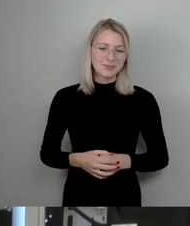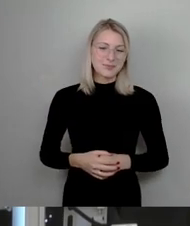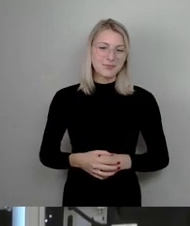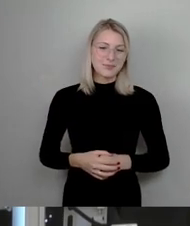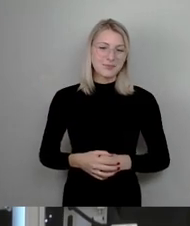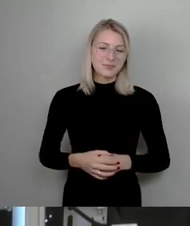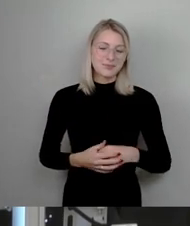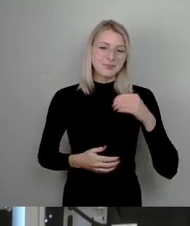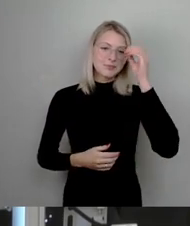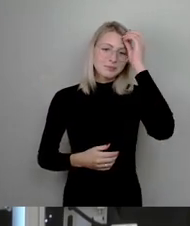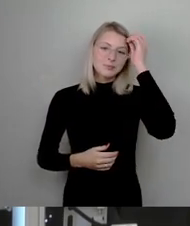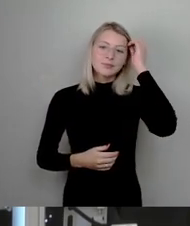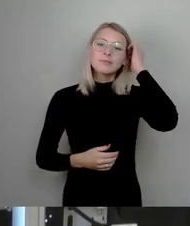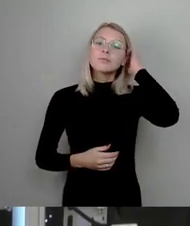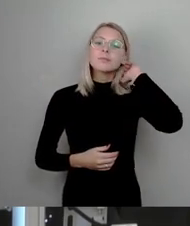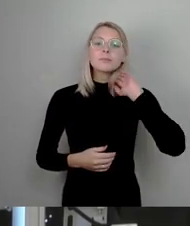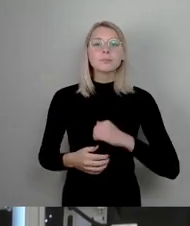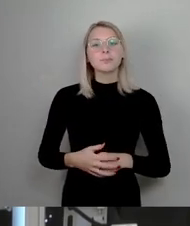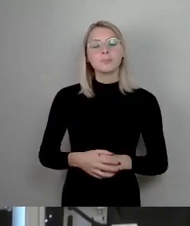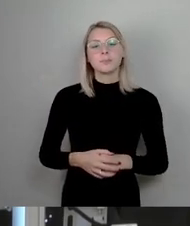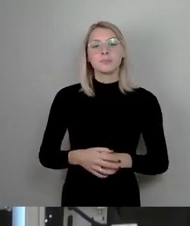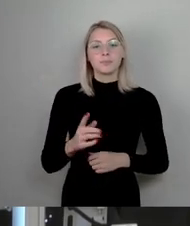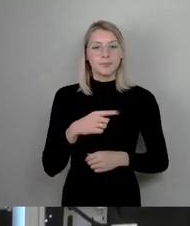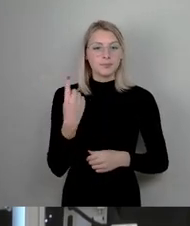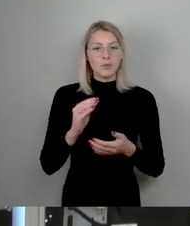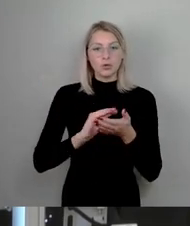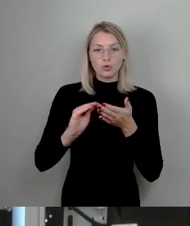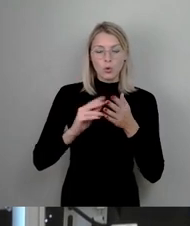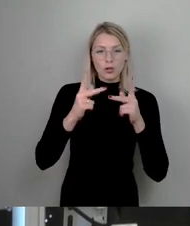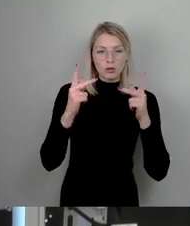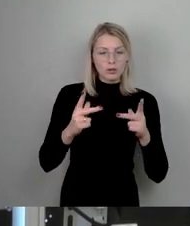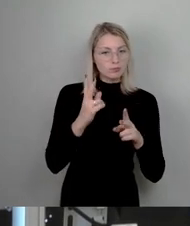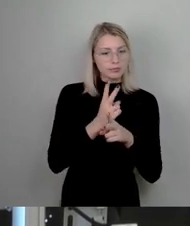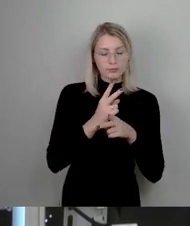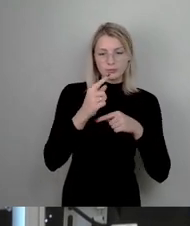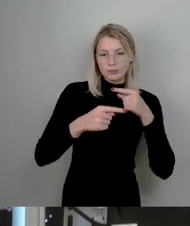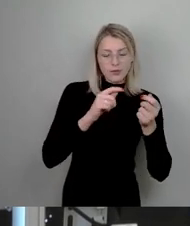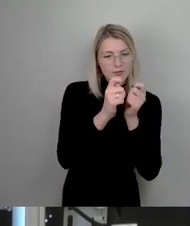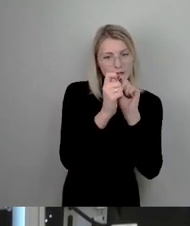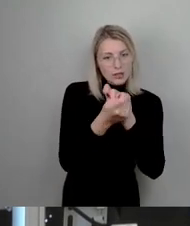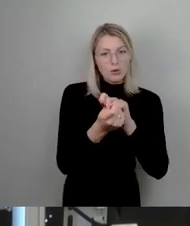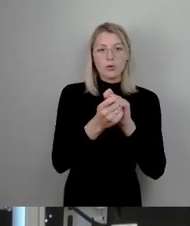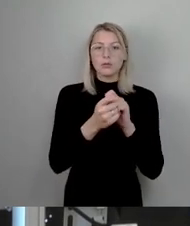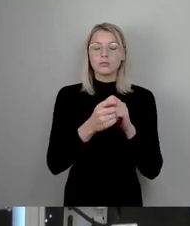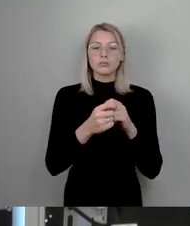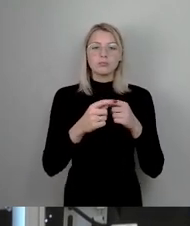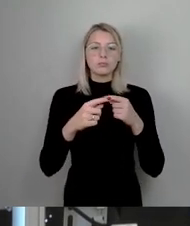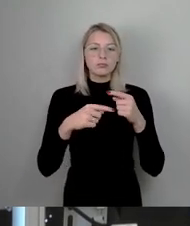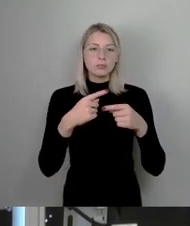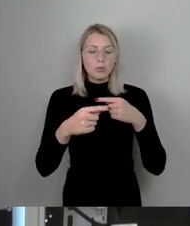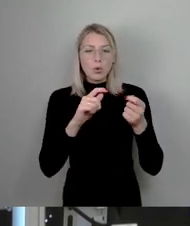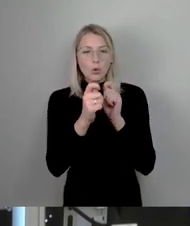Wir haben unser Schulkonzept stetig weiterentwickelt, es immer an die Bildungsbedürfnisse und